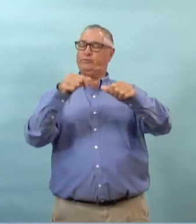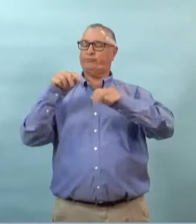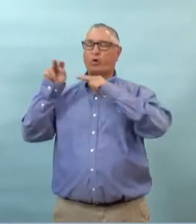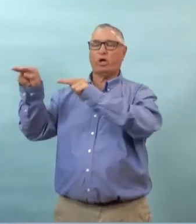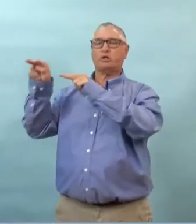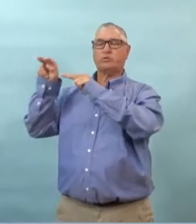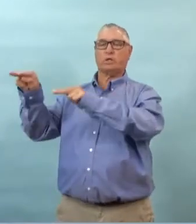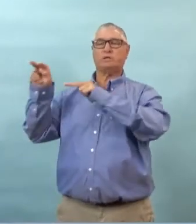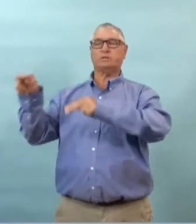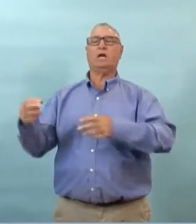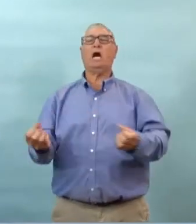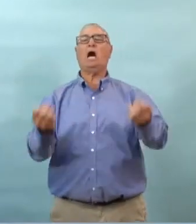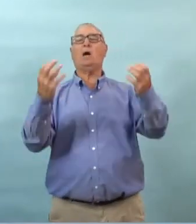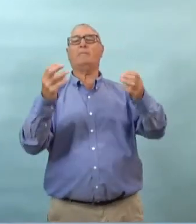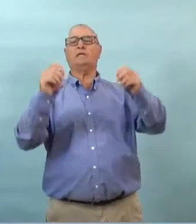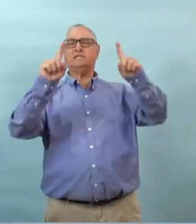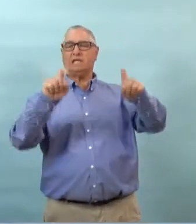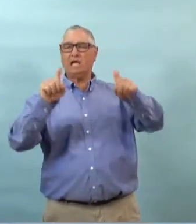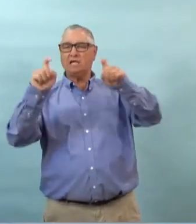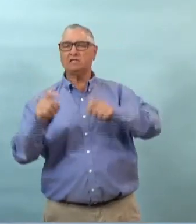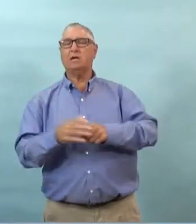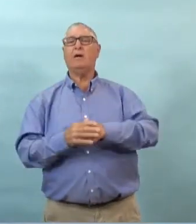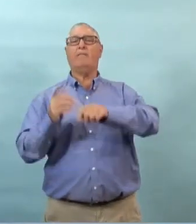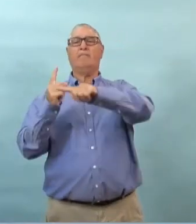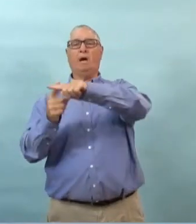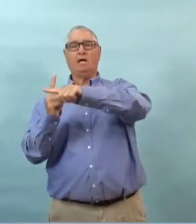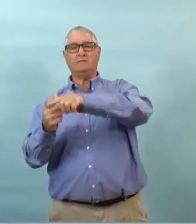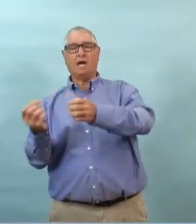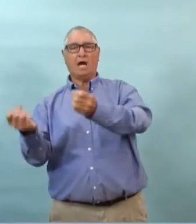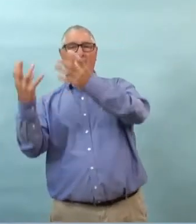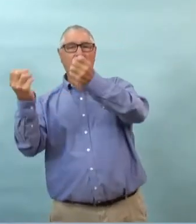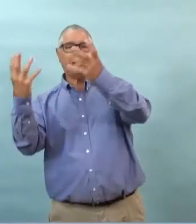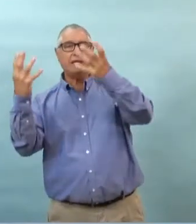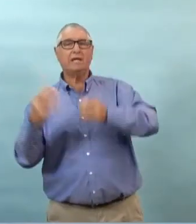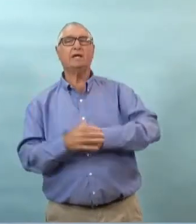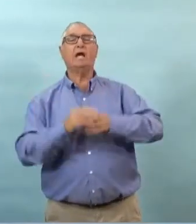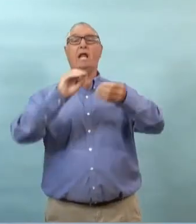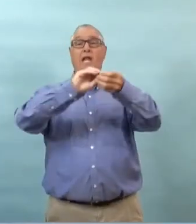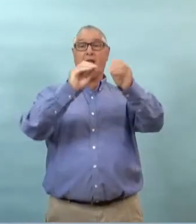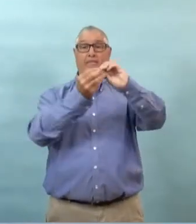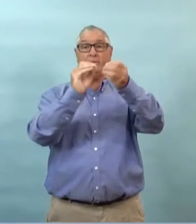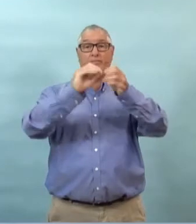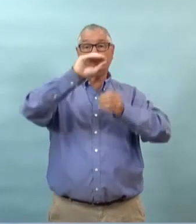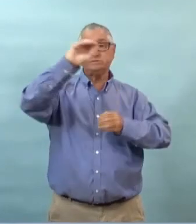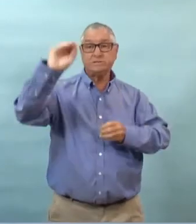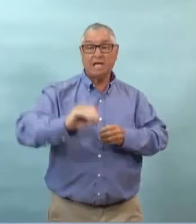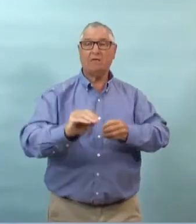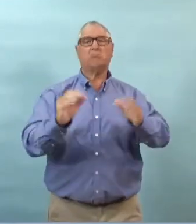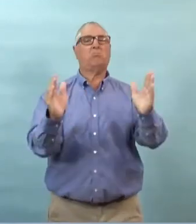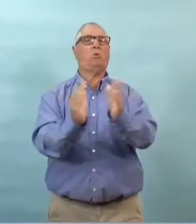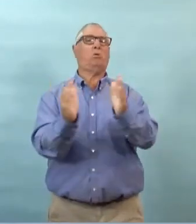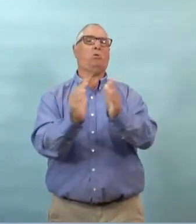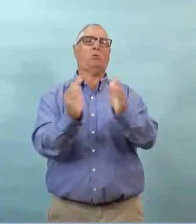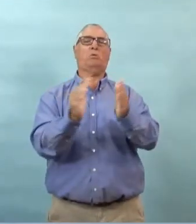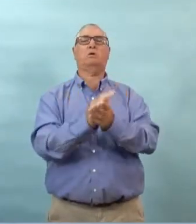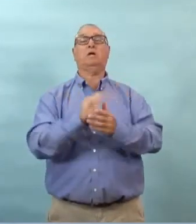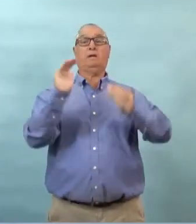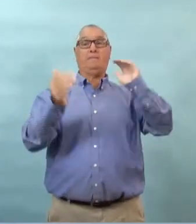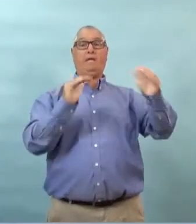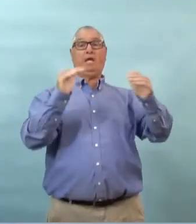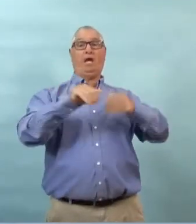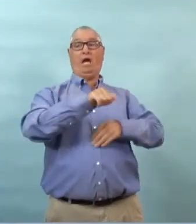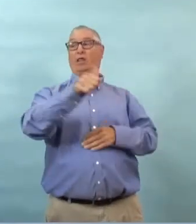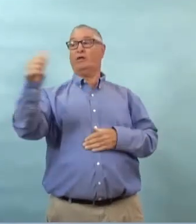continue à voir quels sont les niveaux quels sont les taux quel est le taux de positivité le nôtre demeure très faible par rapport aux autres provinces